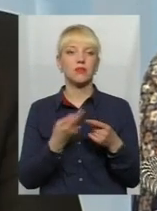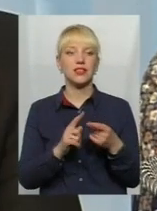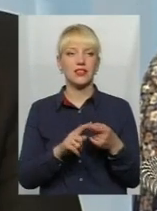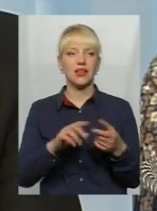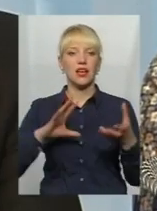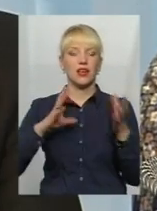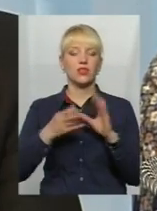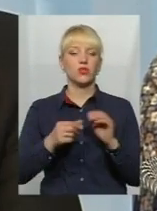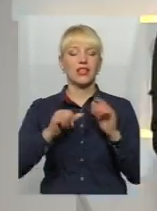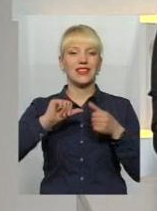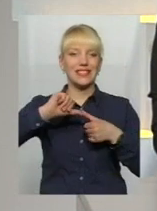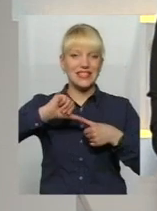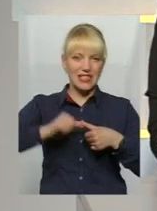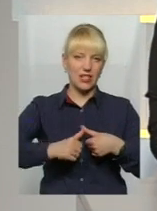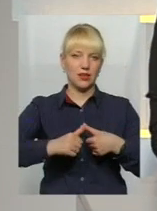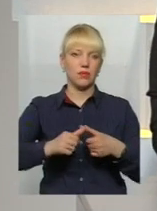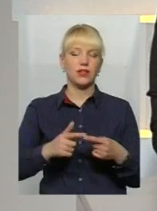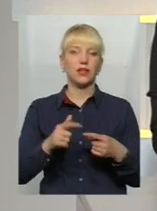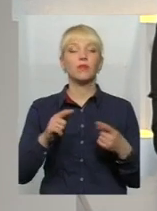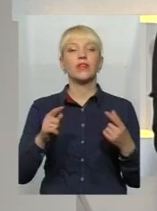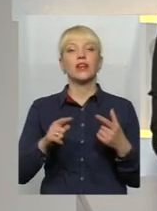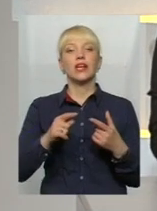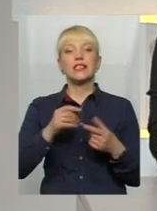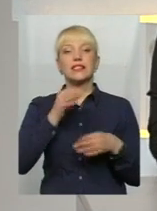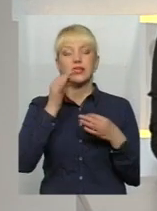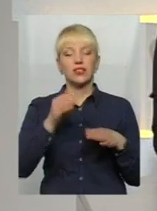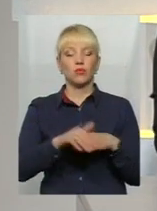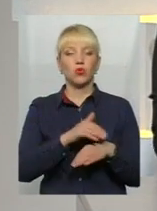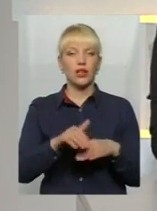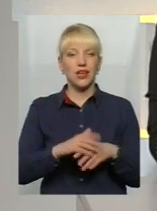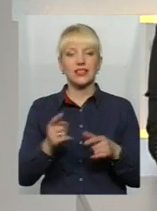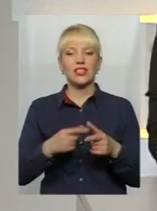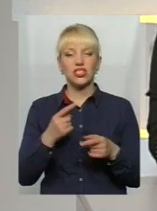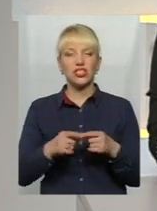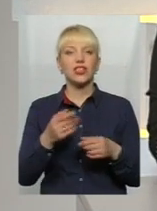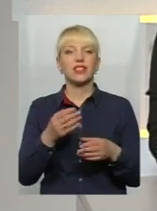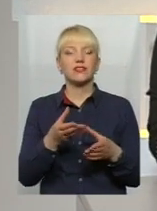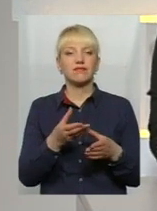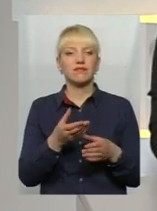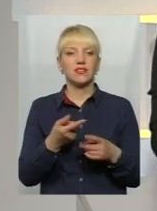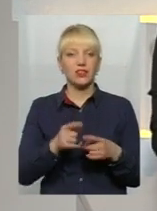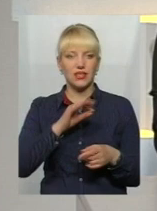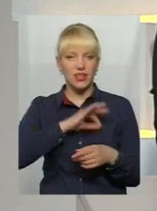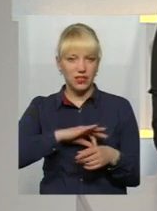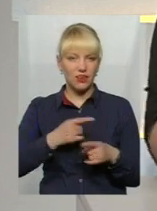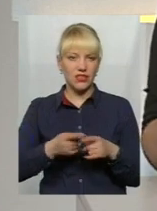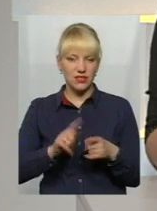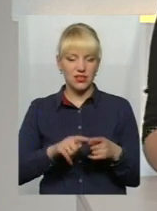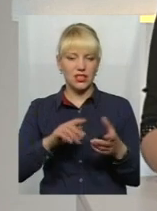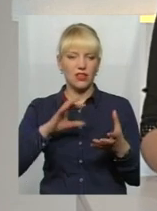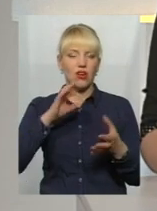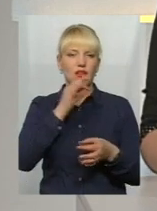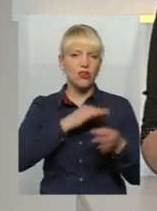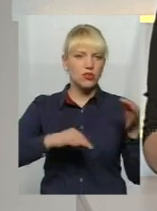закріпити. Скажіть, наскільки взагалі дієво роз'яснювальна робота, та робота, яка ведеться зараз, і чи взагалі цих